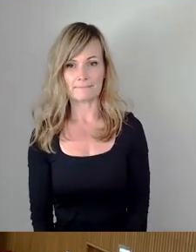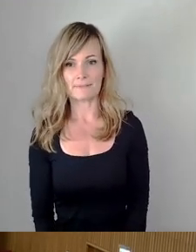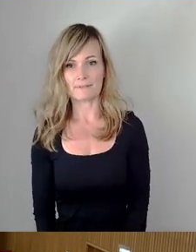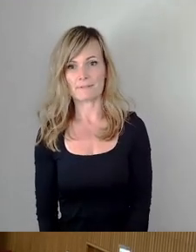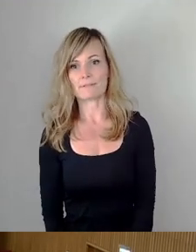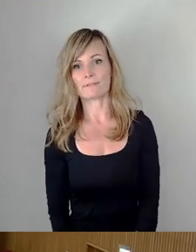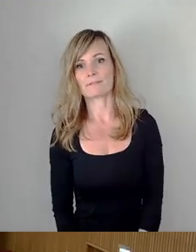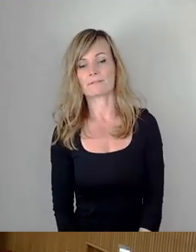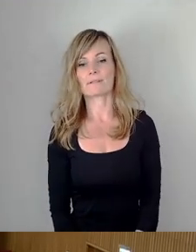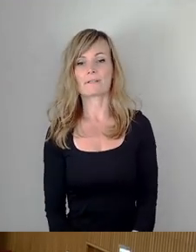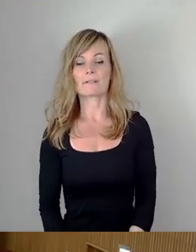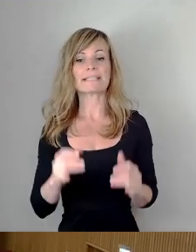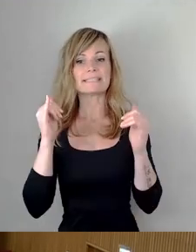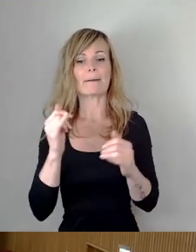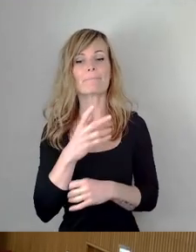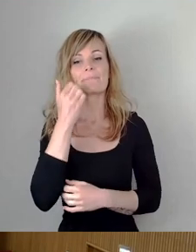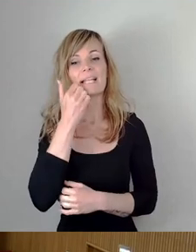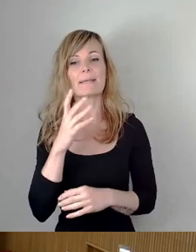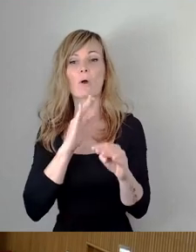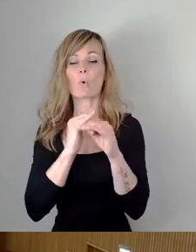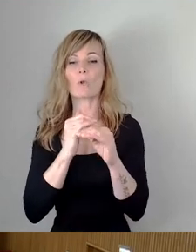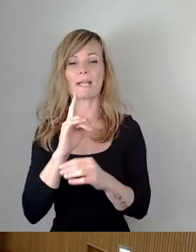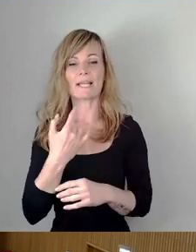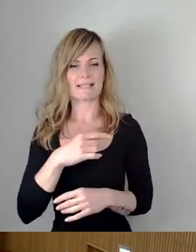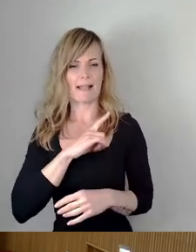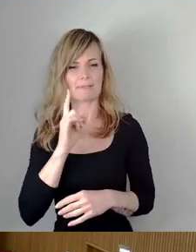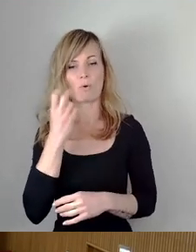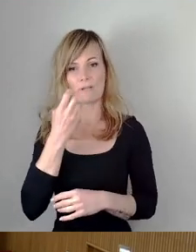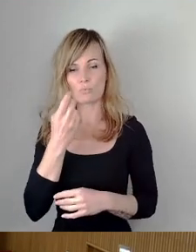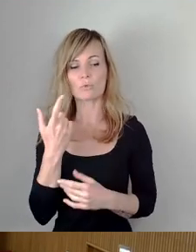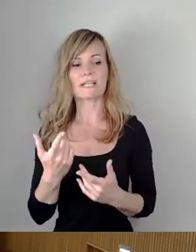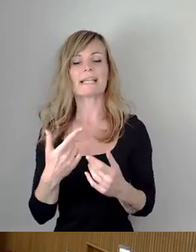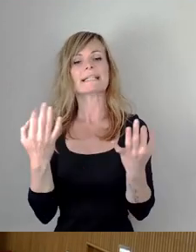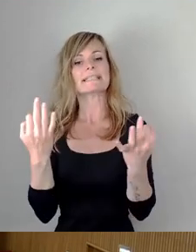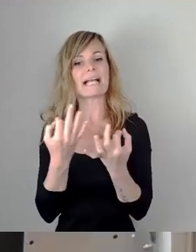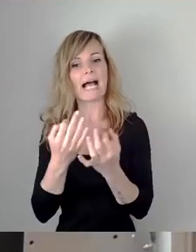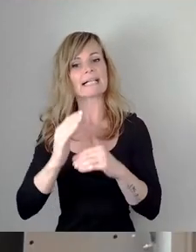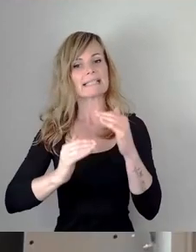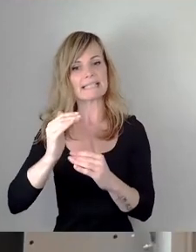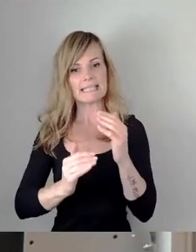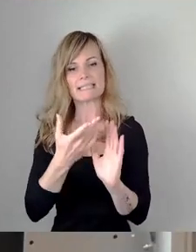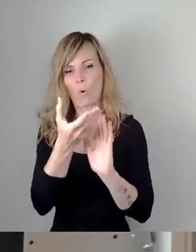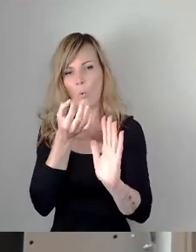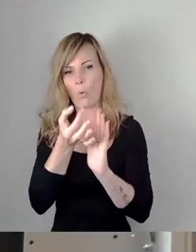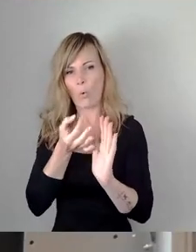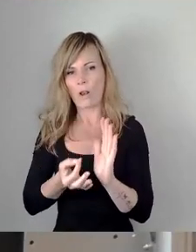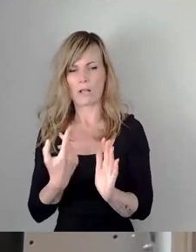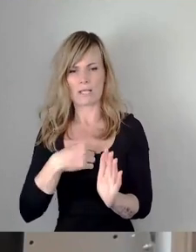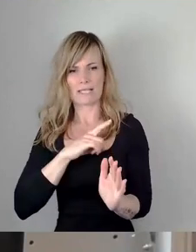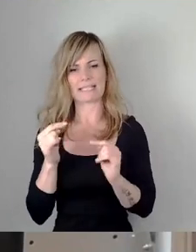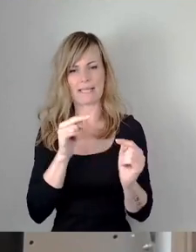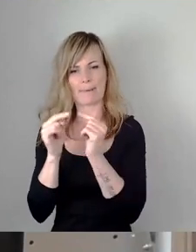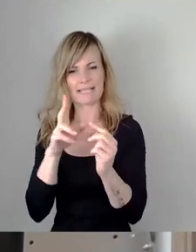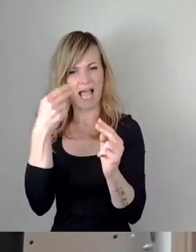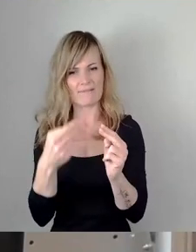Ja, liebe Kolleginnen und Kollegen, ich habe auch versucht, jetzt die sozusagen sachlichen Sachen rauszuziehen, um darauf in der Debatte irgendwie einzugehen.